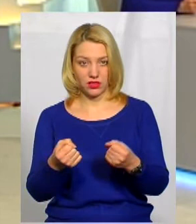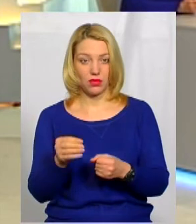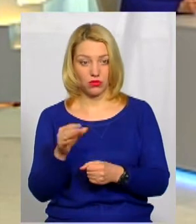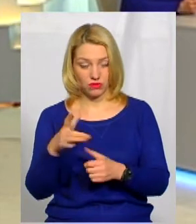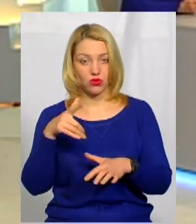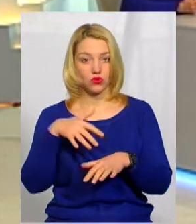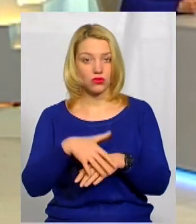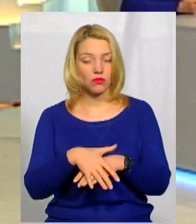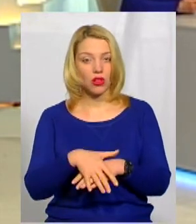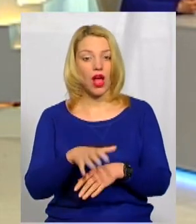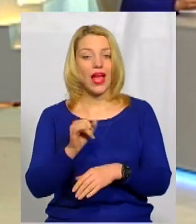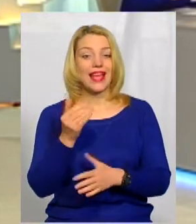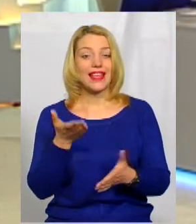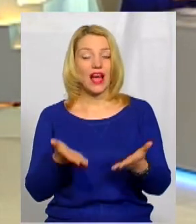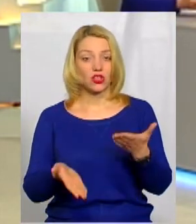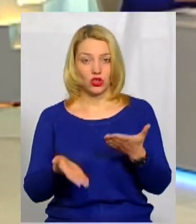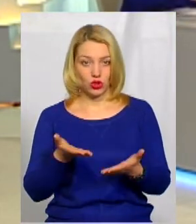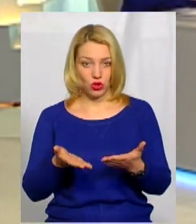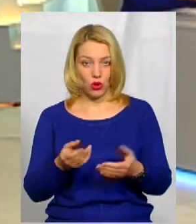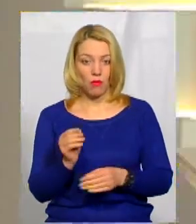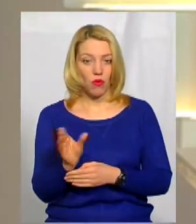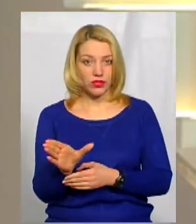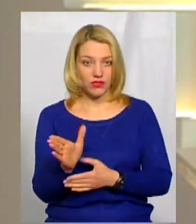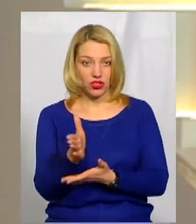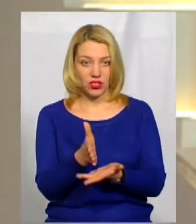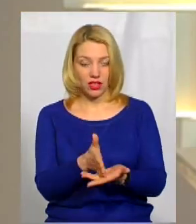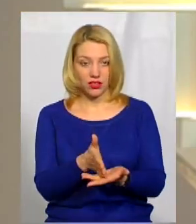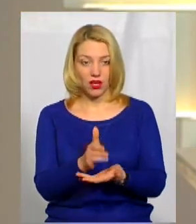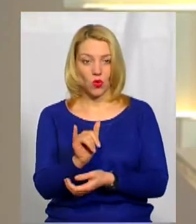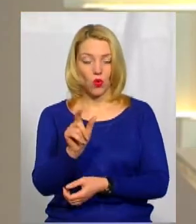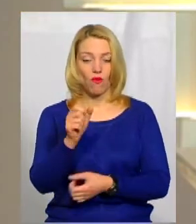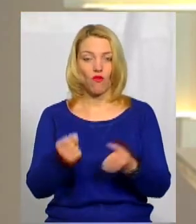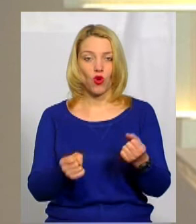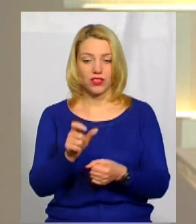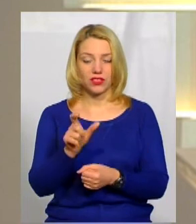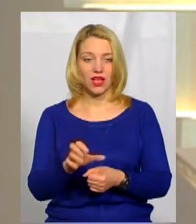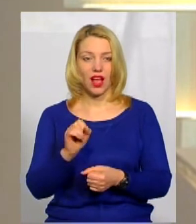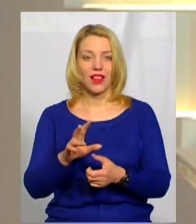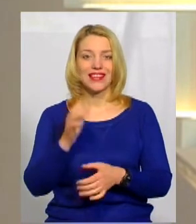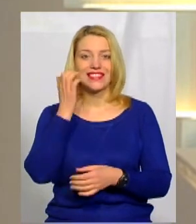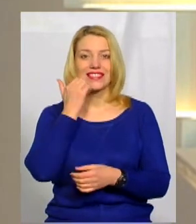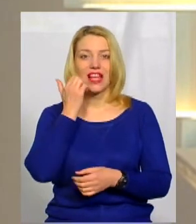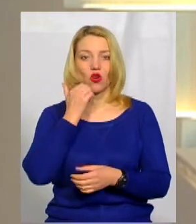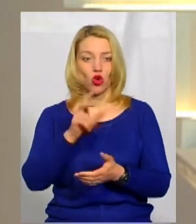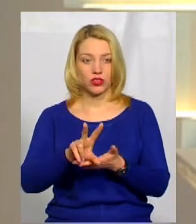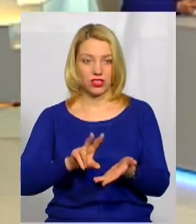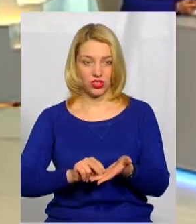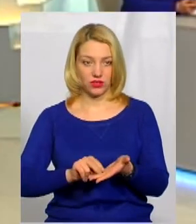зрозуміло. І якщо посвідчення є у водія, але воно старого зразка,